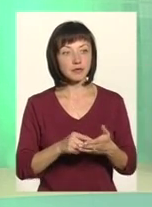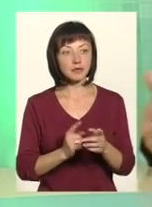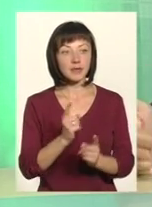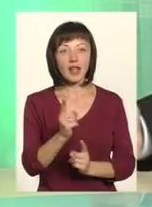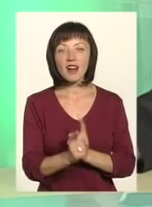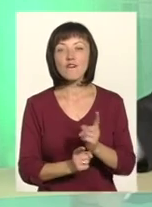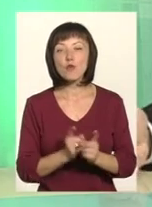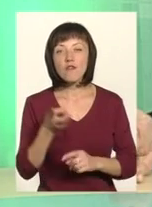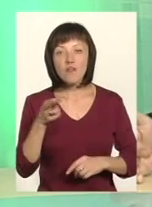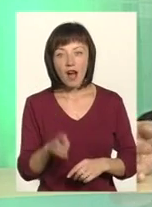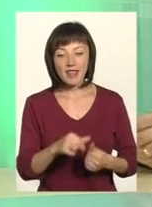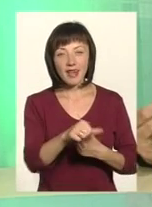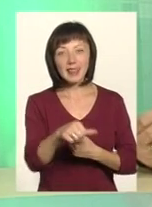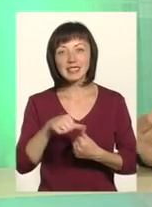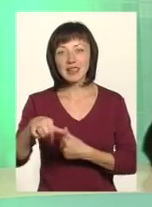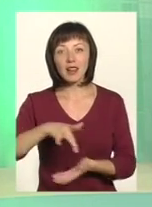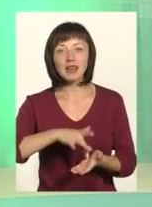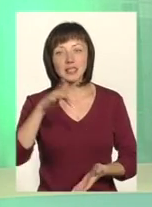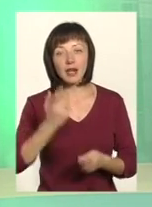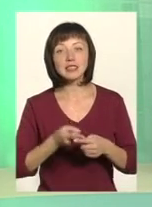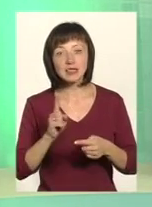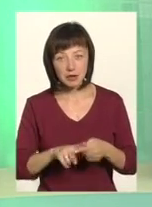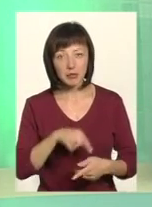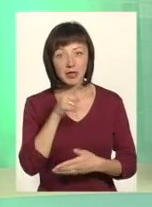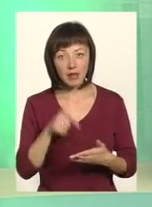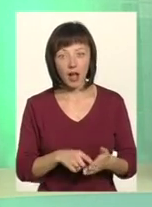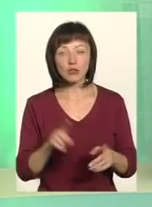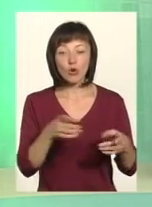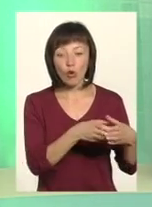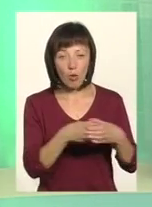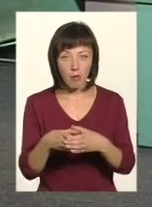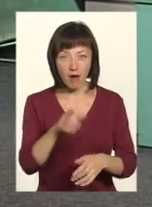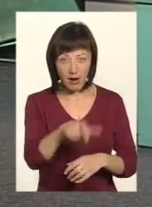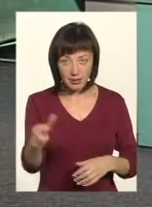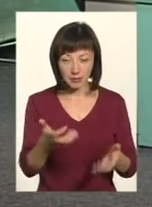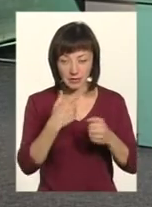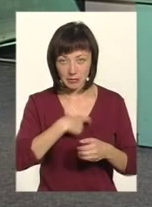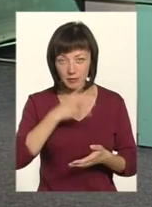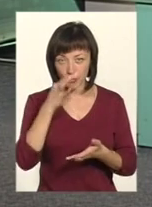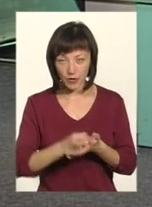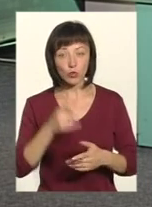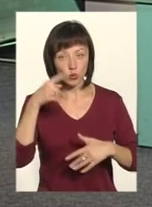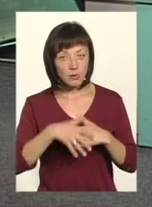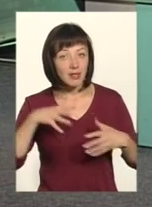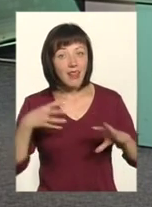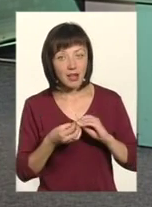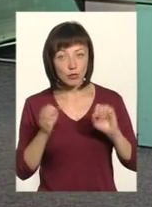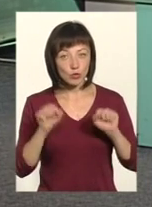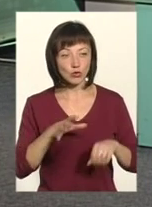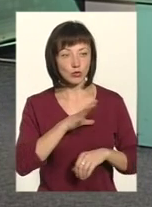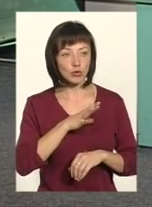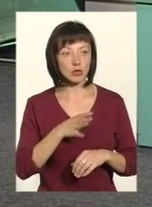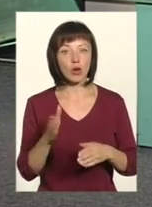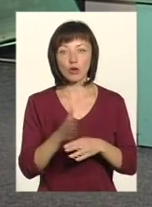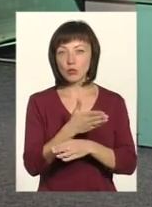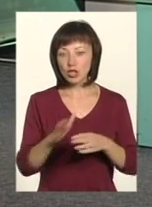реформування чи питання децентралізації, це якраз і стоїть питання, що громада бере на себе відповідальність, розуміючи наслідки, який може бути. Бере на себе